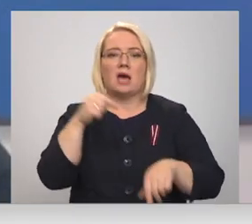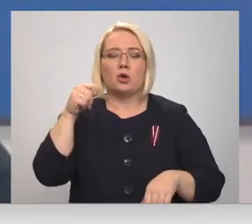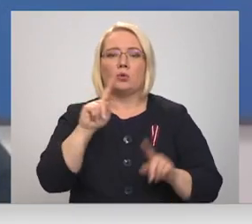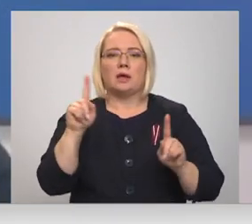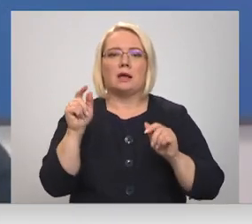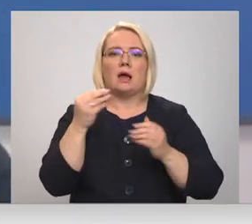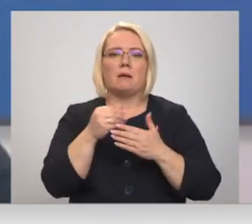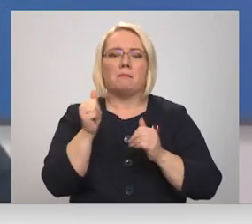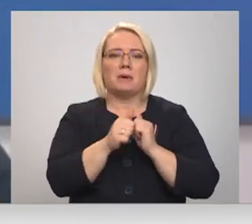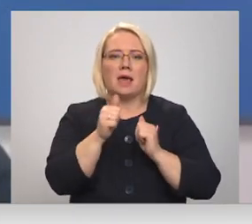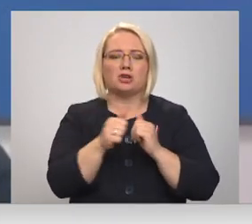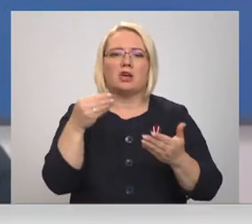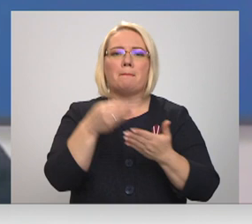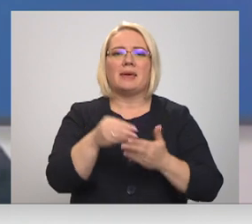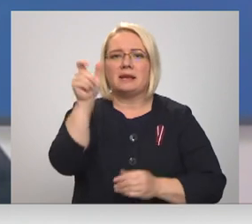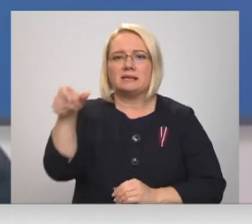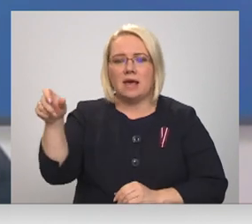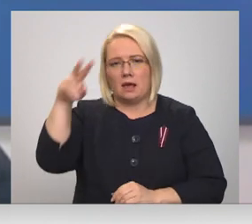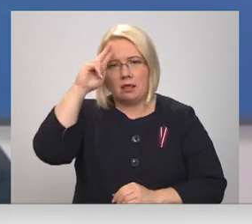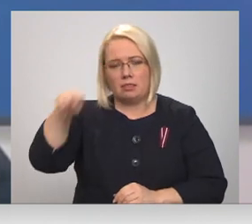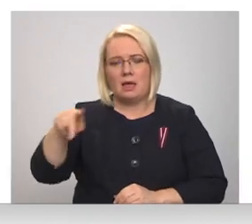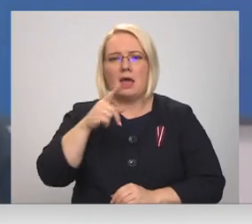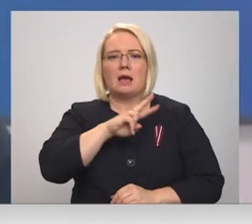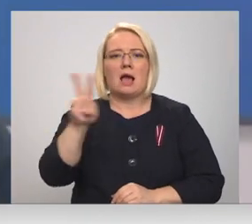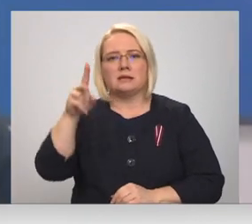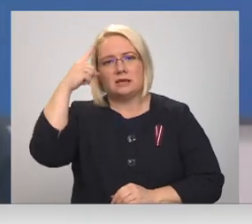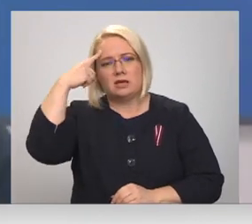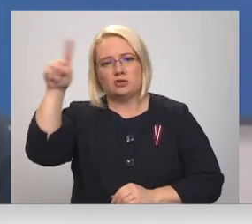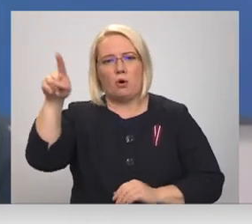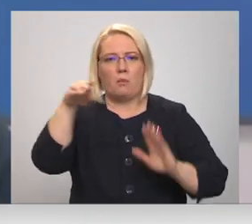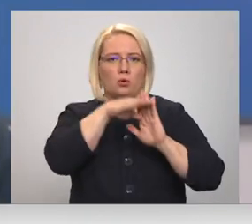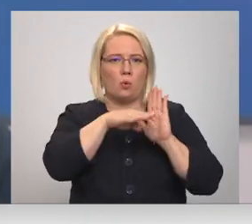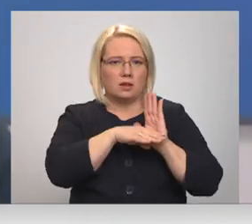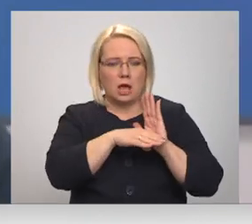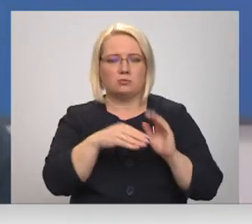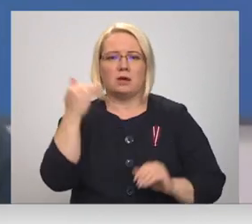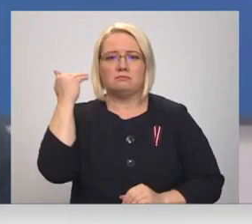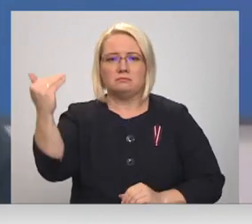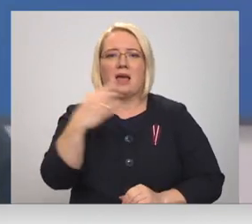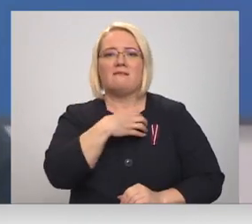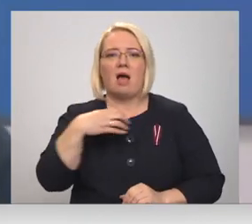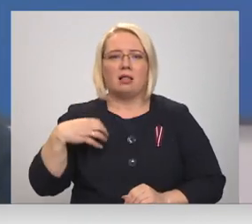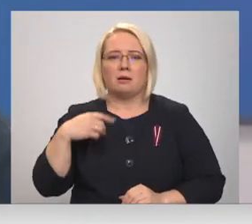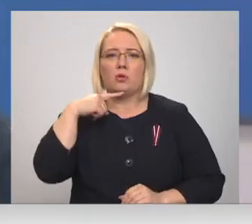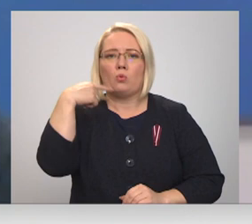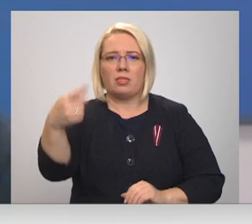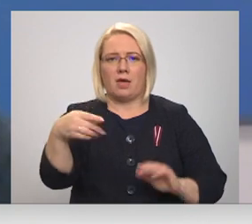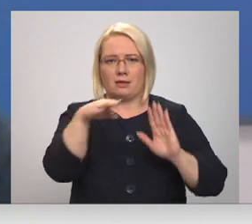nezin, kurš ir izdomājušos ierobežojumus. Tie ir valdības noteikti ierobežojumi. Bieži vien